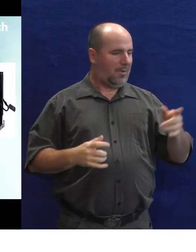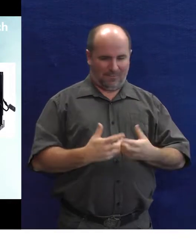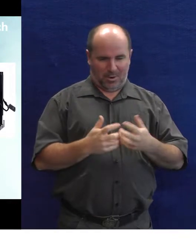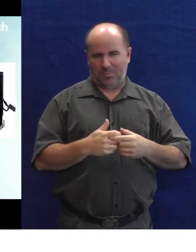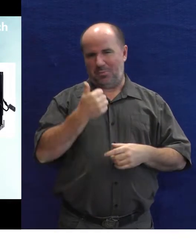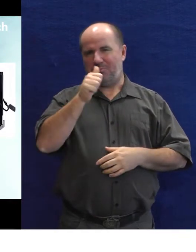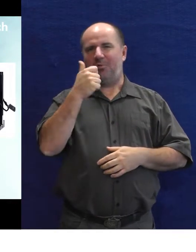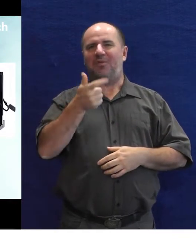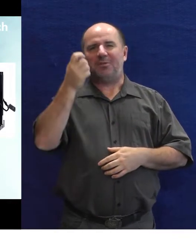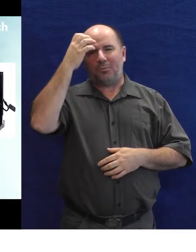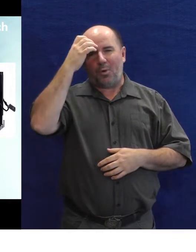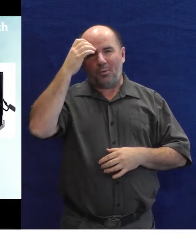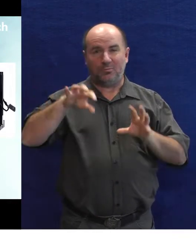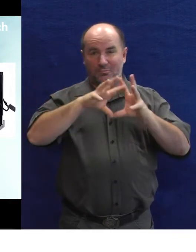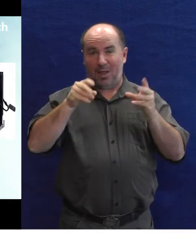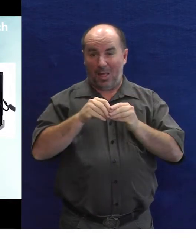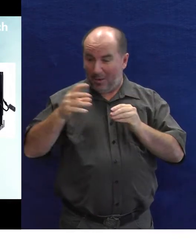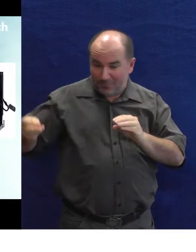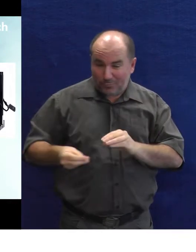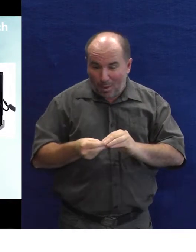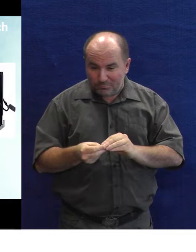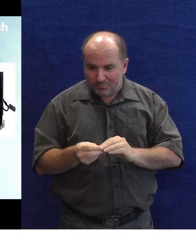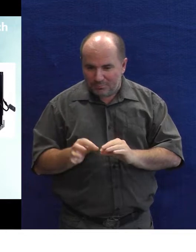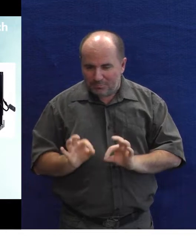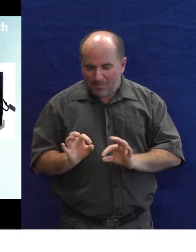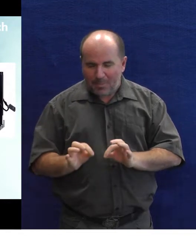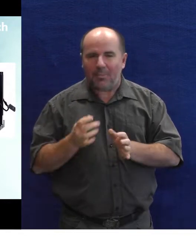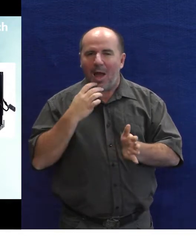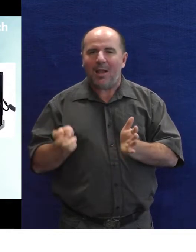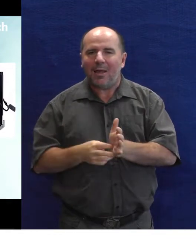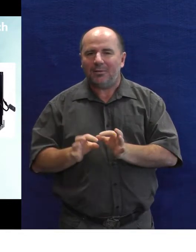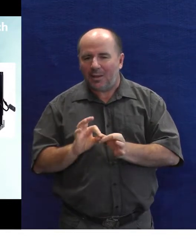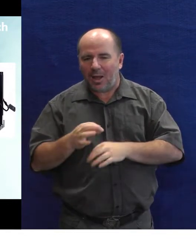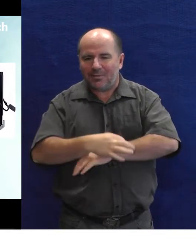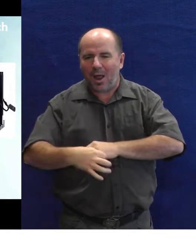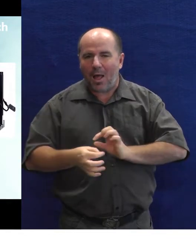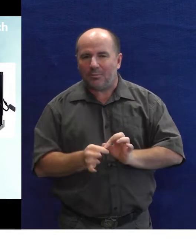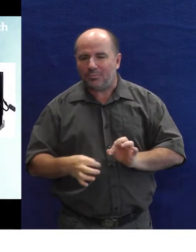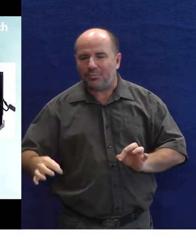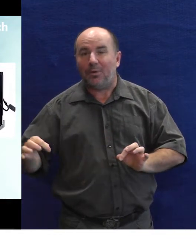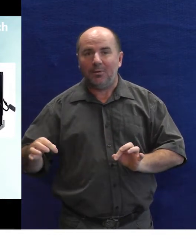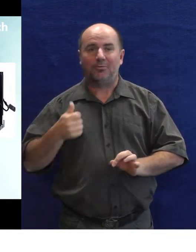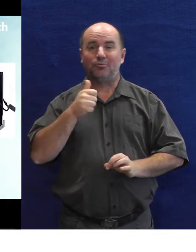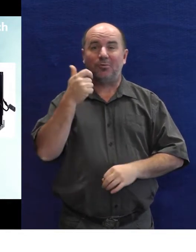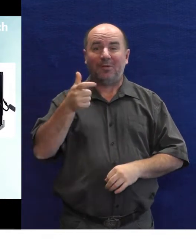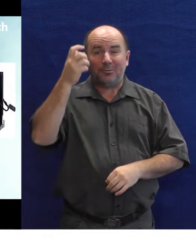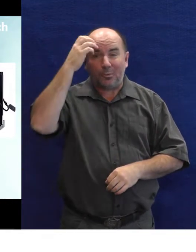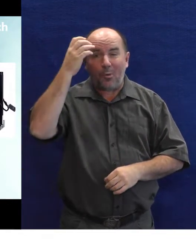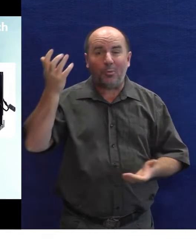podstatě za 120 Kč, včetně té elektroniky. Takže je to opravdu jenom